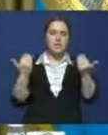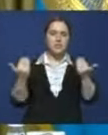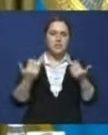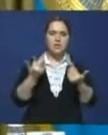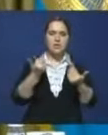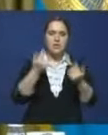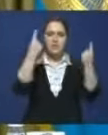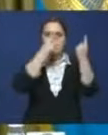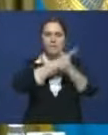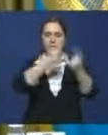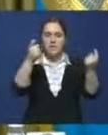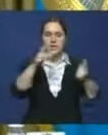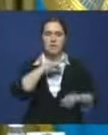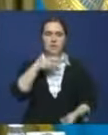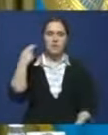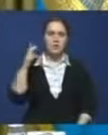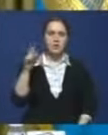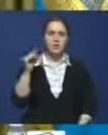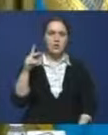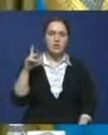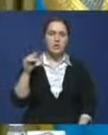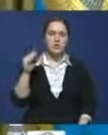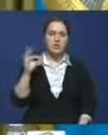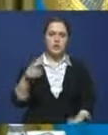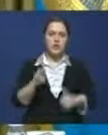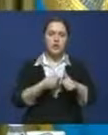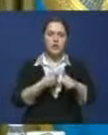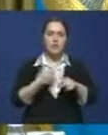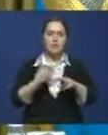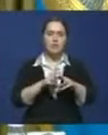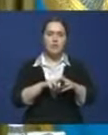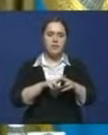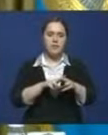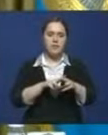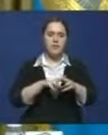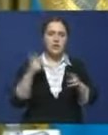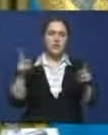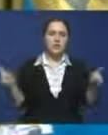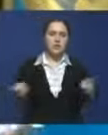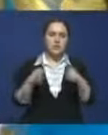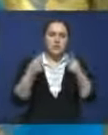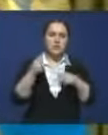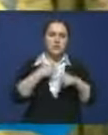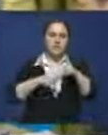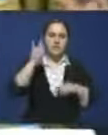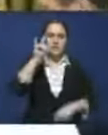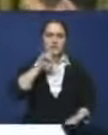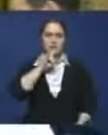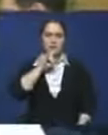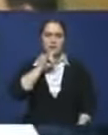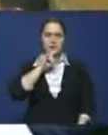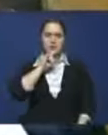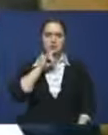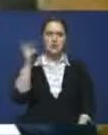послание Нурлужол, это дает широкий простор для развития бизнеса по составу. Вот